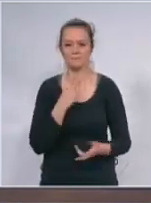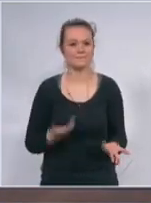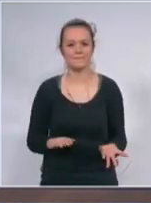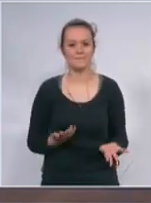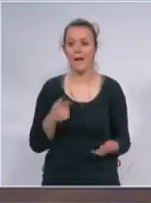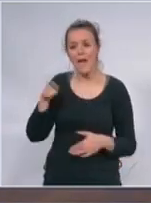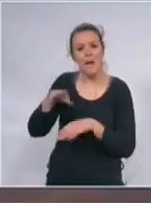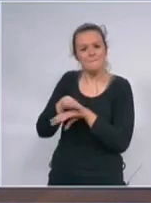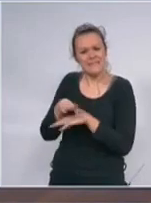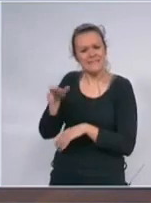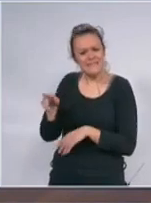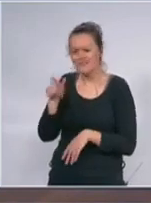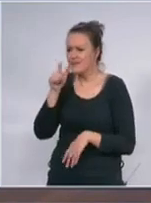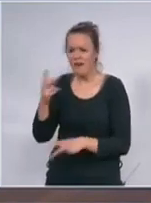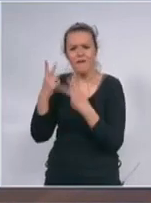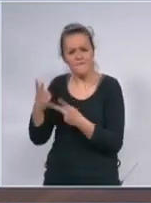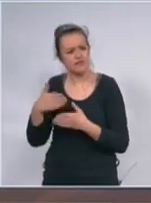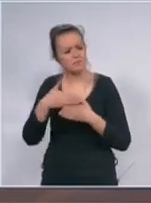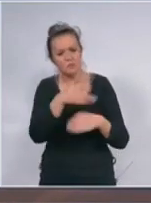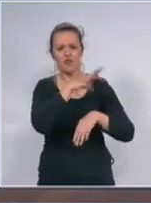naše lekare za naše junaki